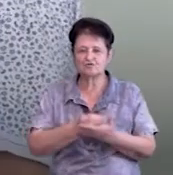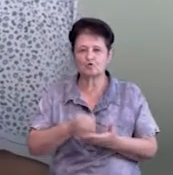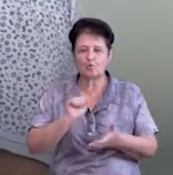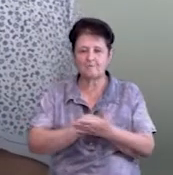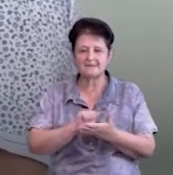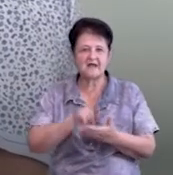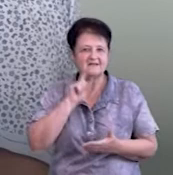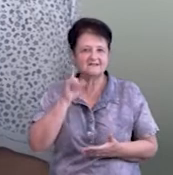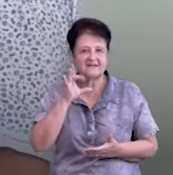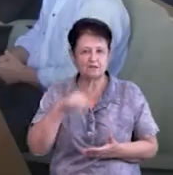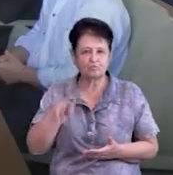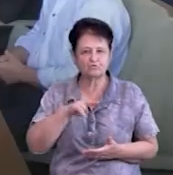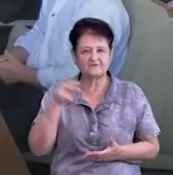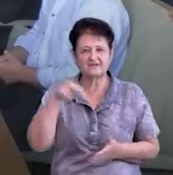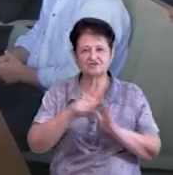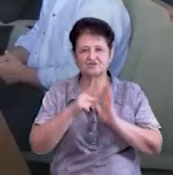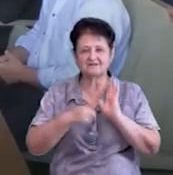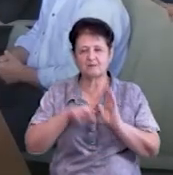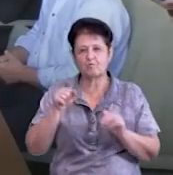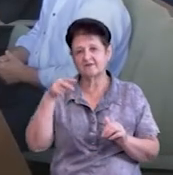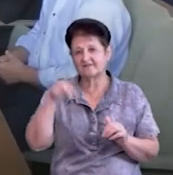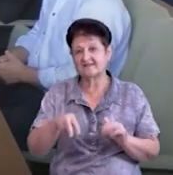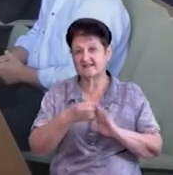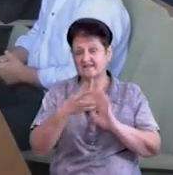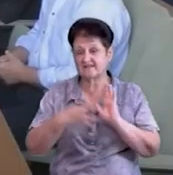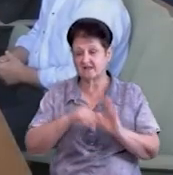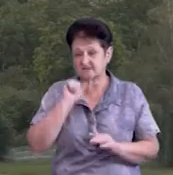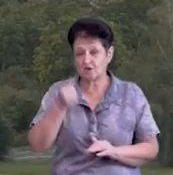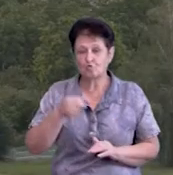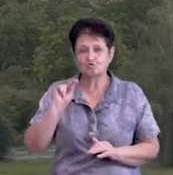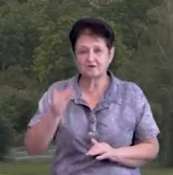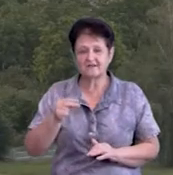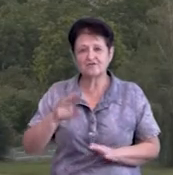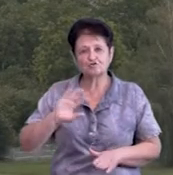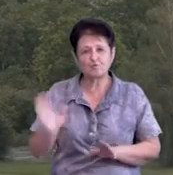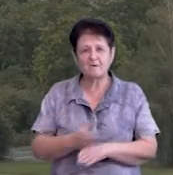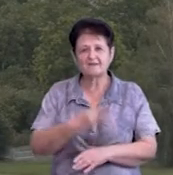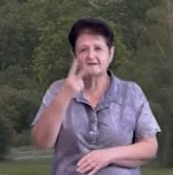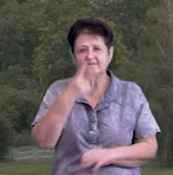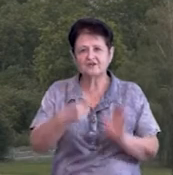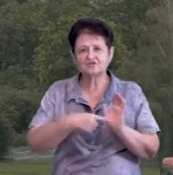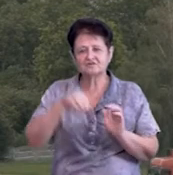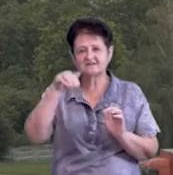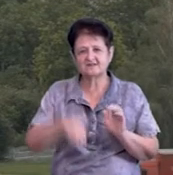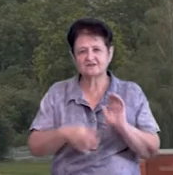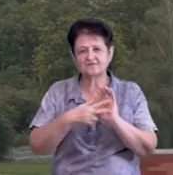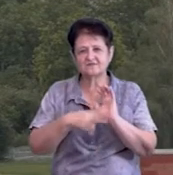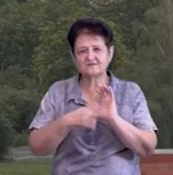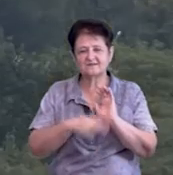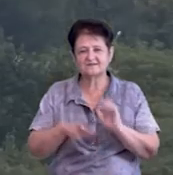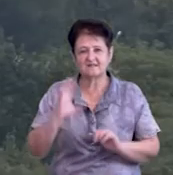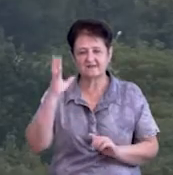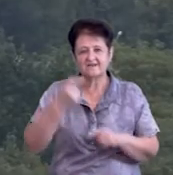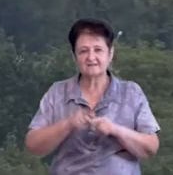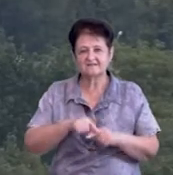документацією «Зеленбуду» з 2016 по 2019 рік у Чернігові зрубали 26 тисяч 80 дерев.